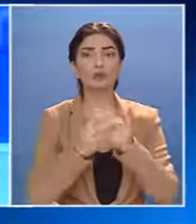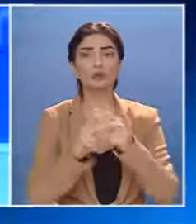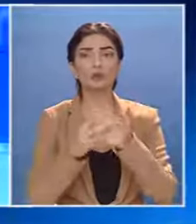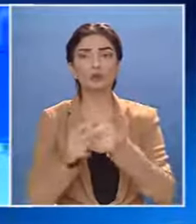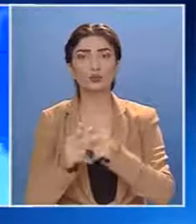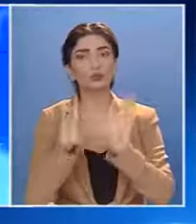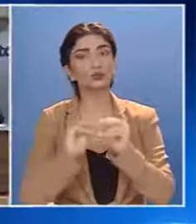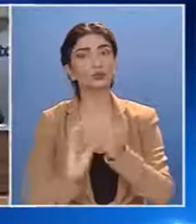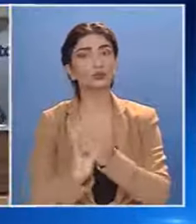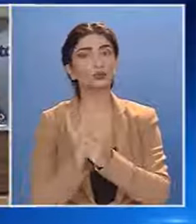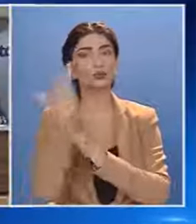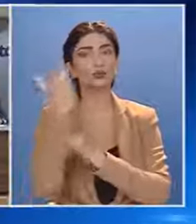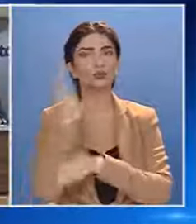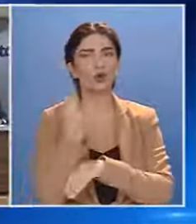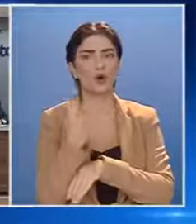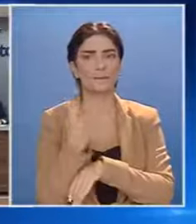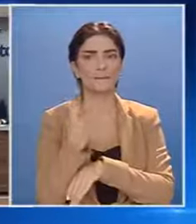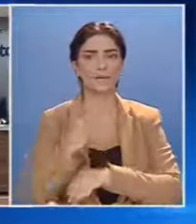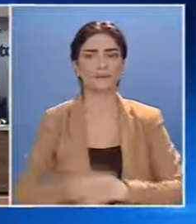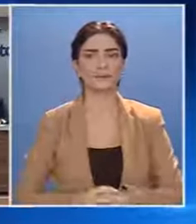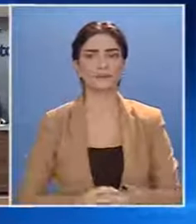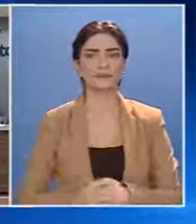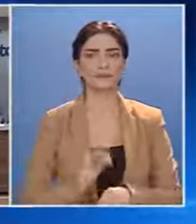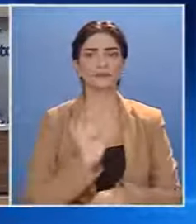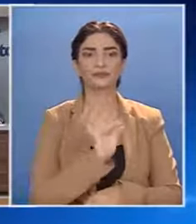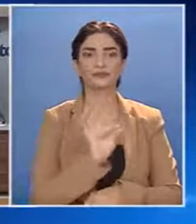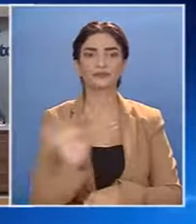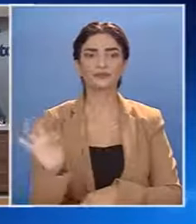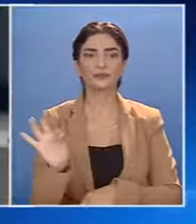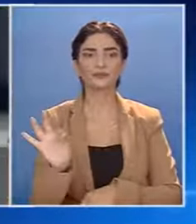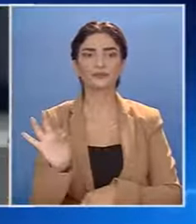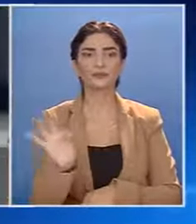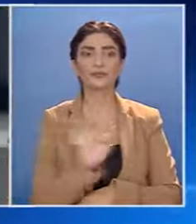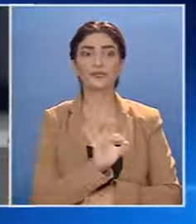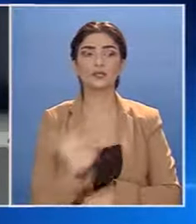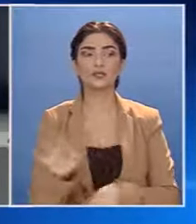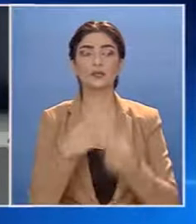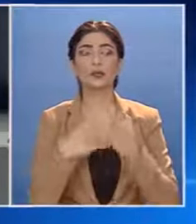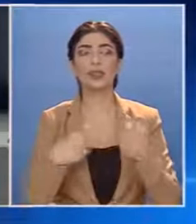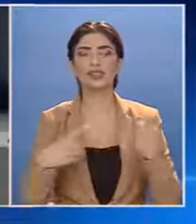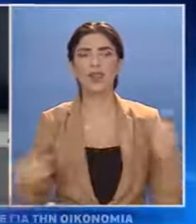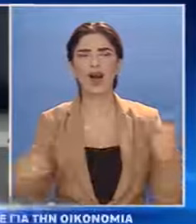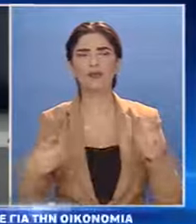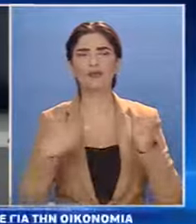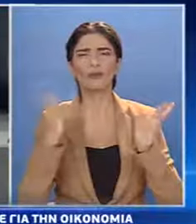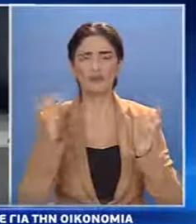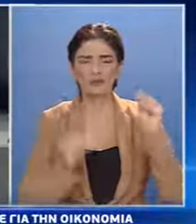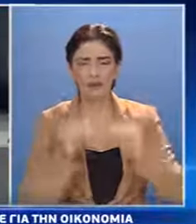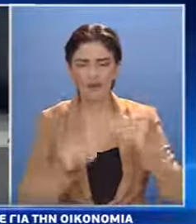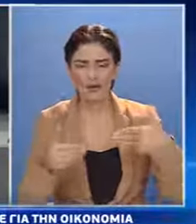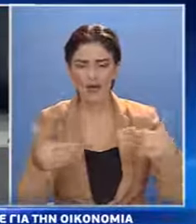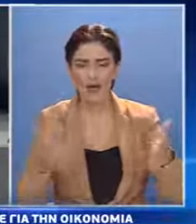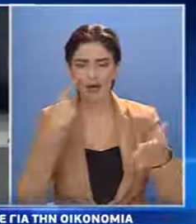μπροστά. Αντιμετωπίζονται προκλήσεις να μπούμε μπροστά, να δραστηριοδηθούμε